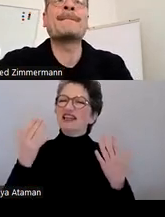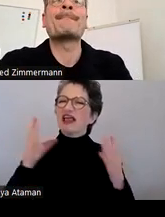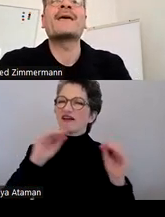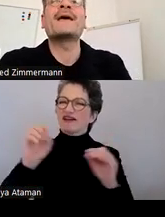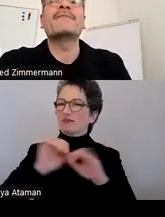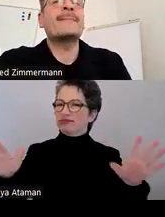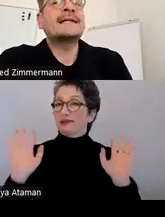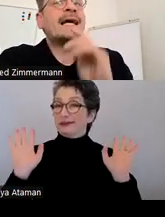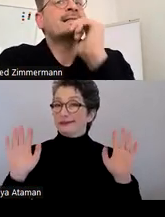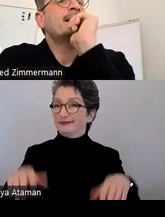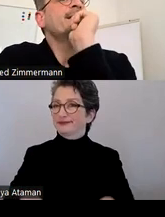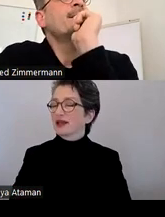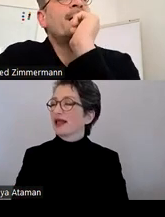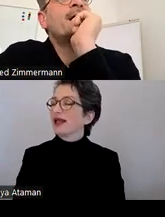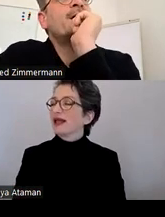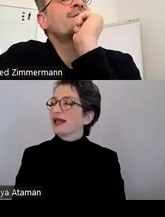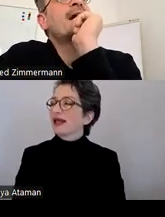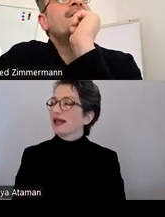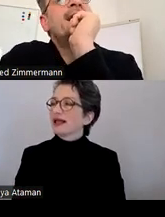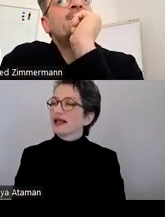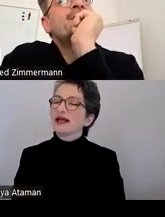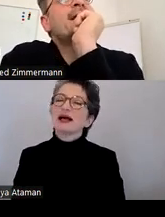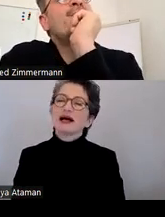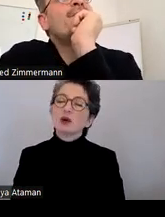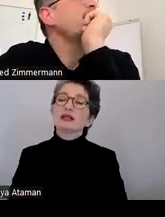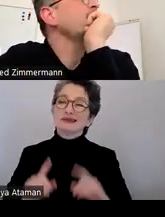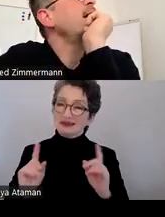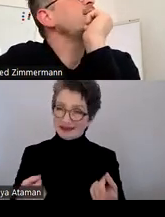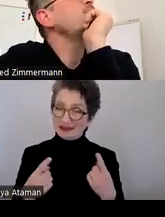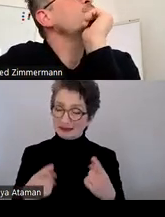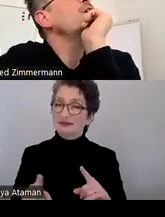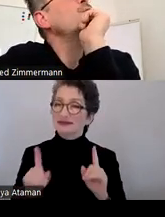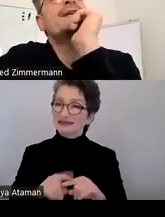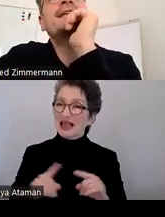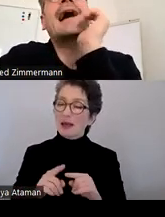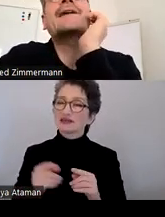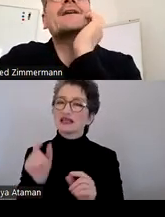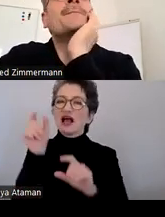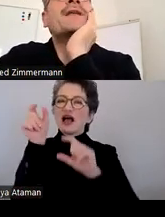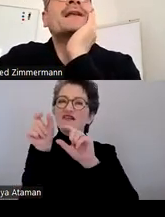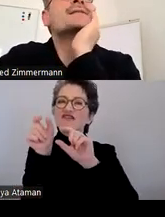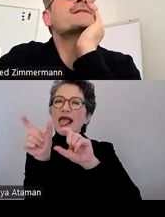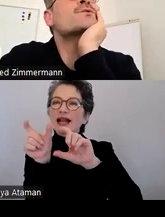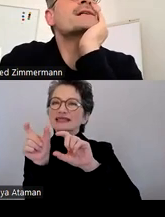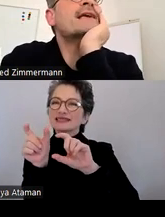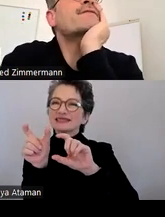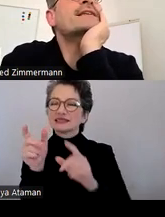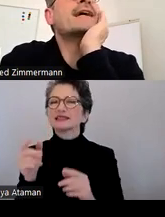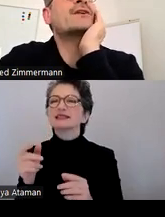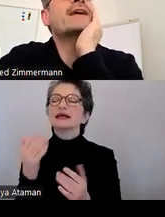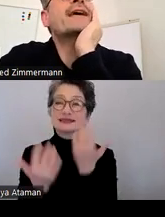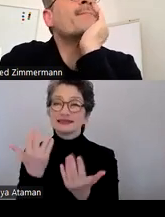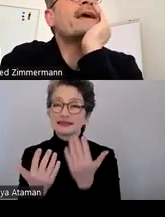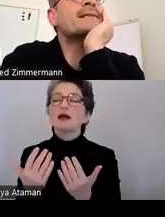Wenn man das Ganze jetzt hier sozusagen wieder durch dieselbe Verhältnisgleichung durchjagt, dann ist es so, dass die